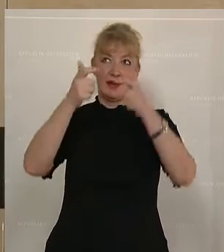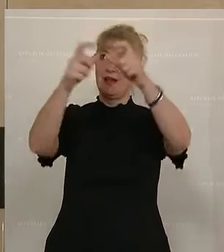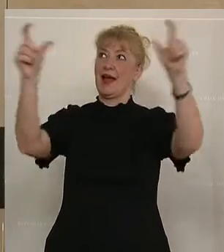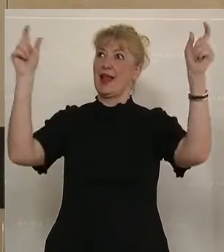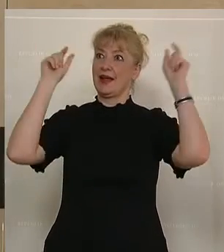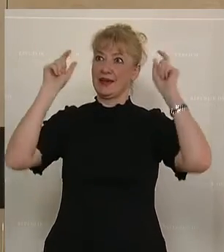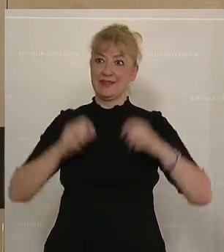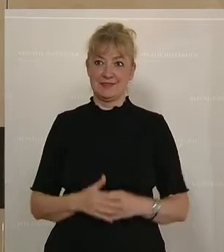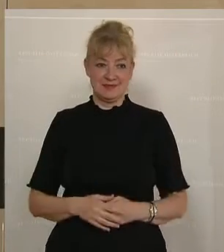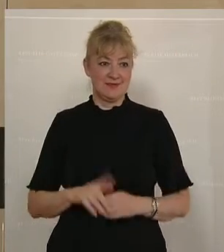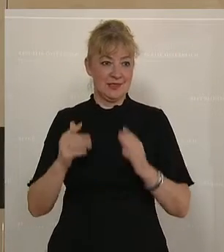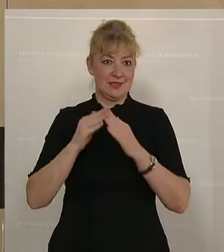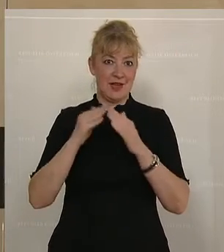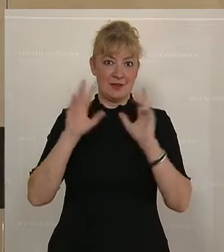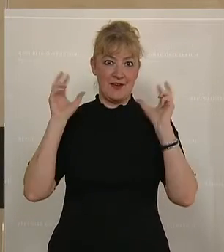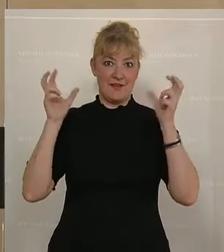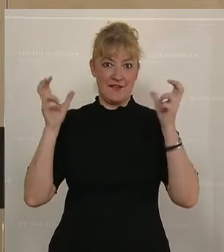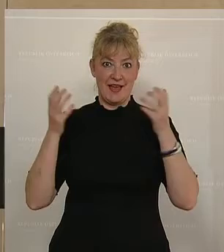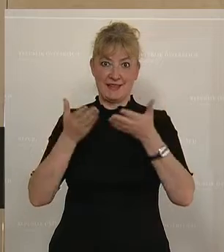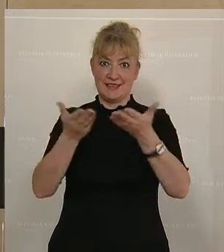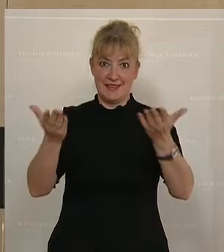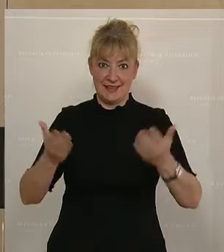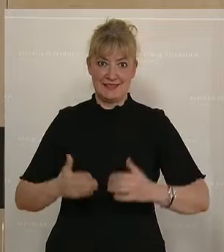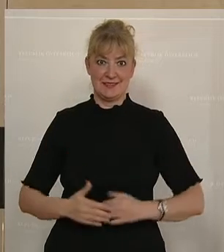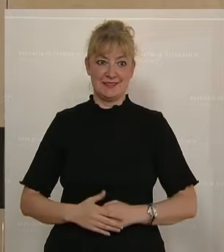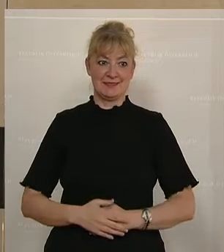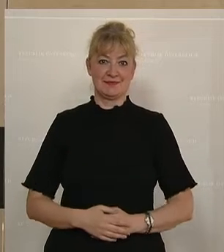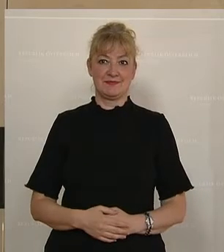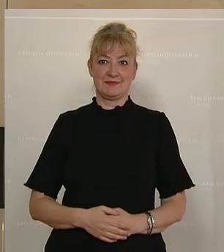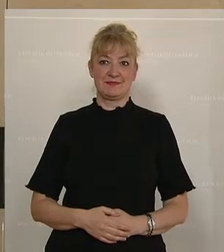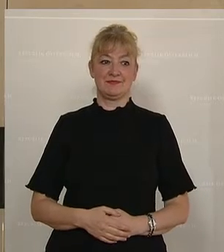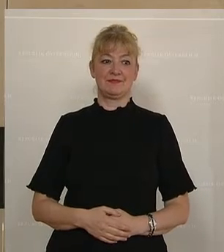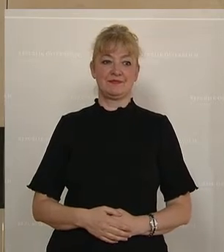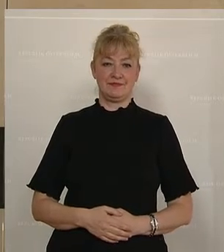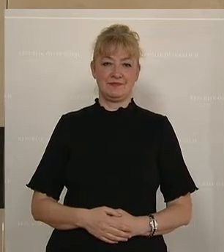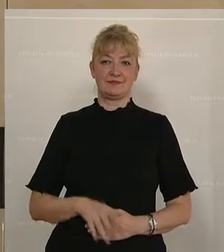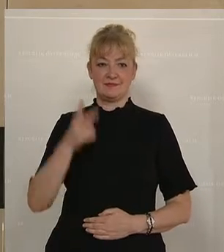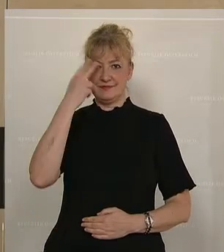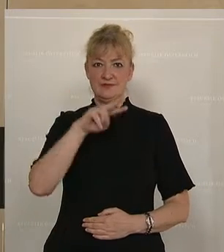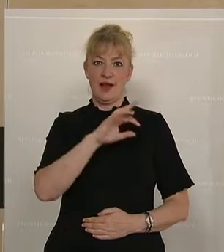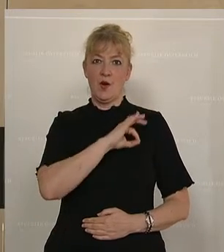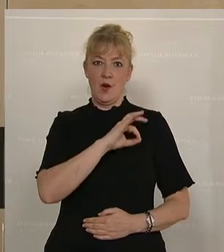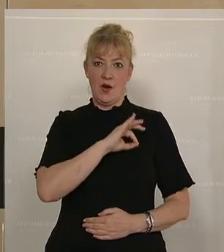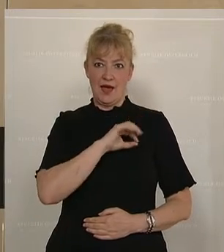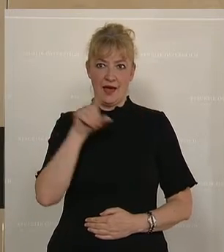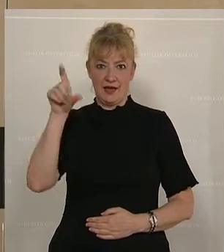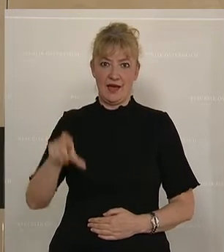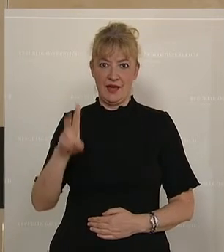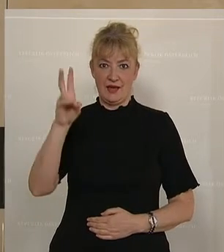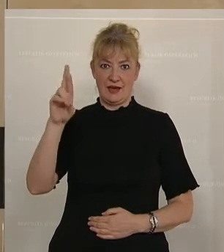und zu Hause vor den Fernsehschirmen. Wenn wir jetzt den Herrn Kollegen Kreiner zugehört haben,